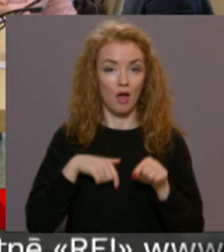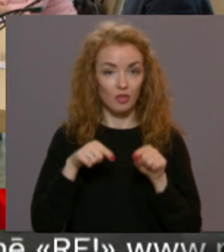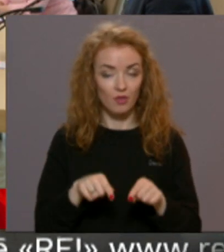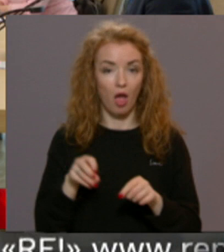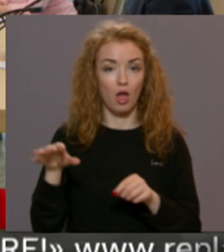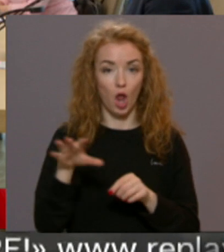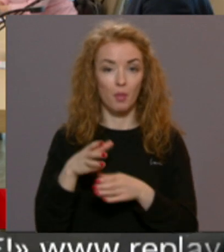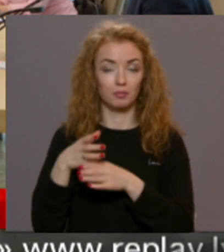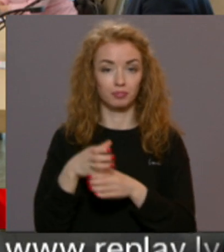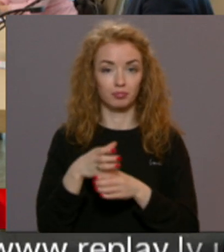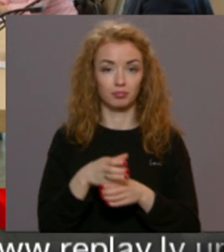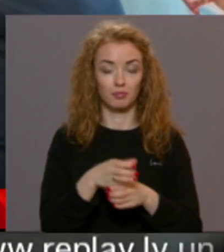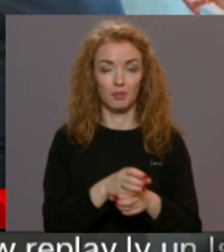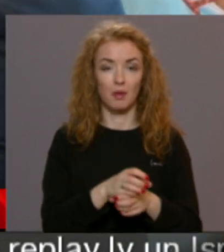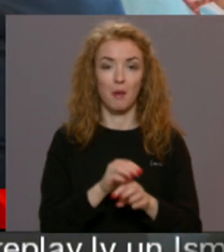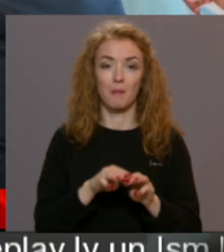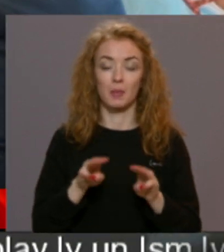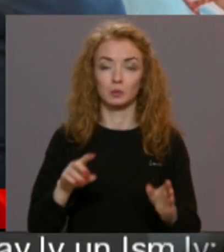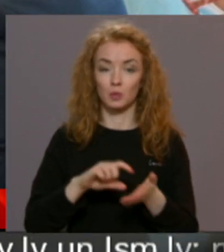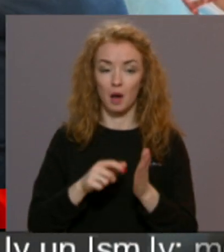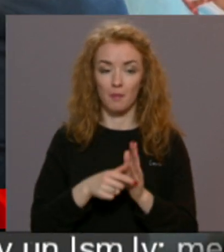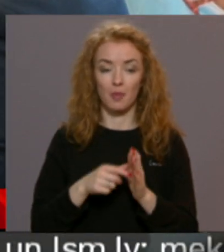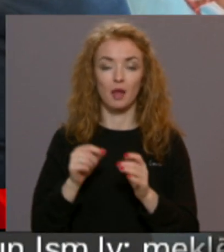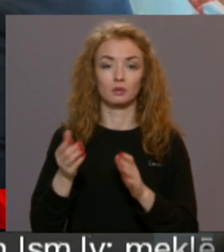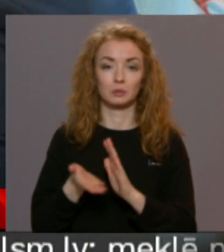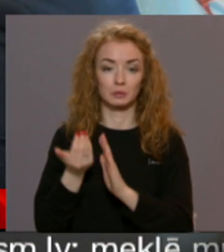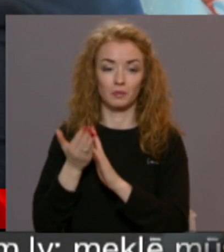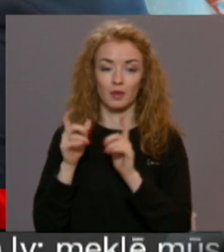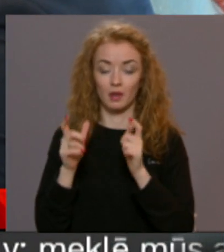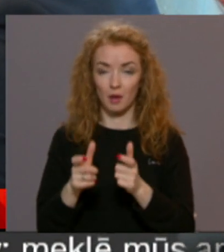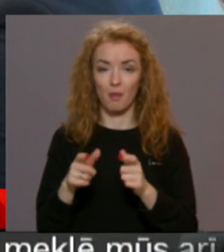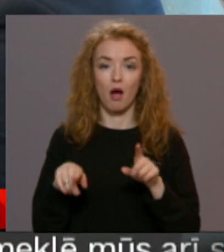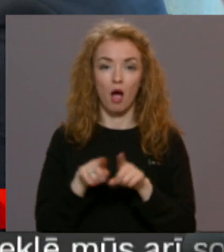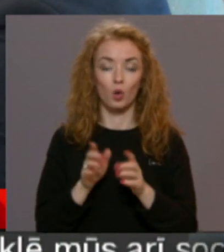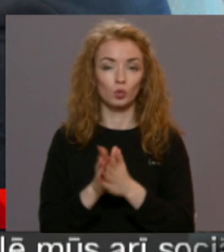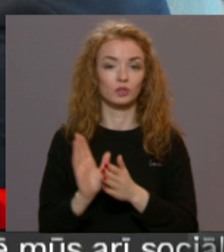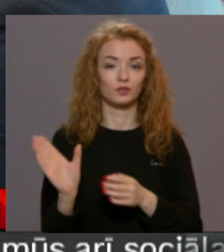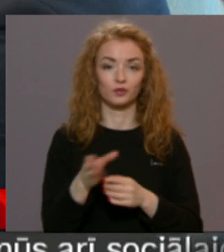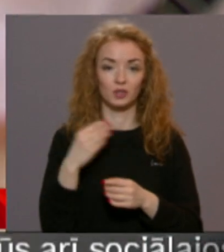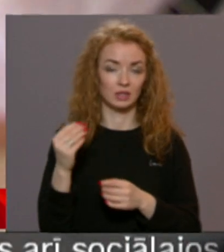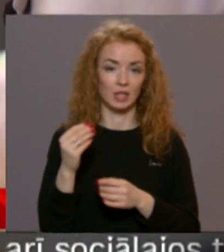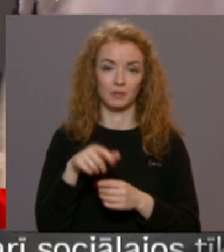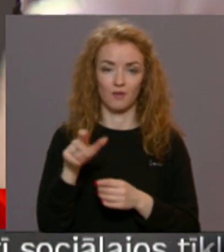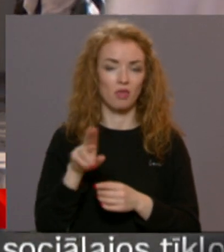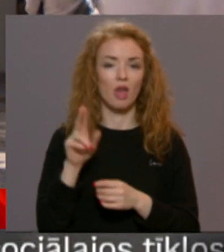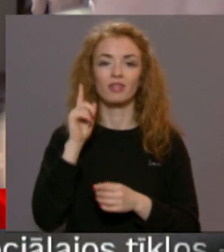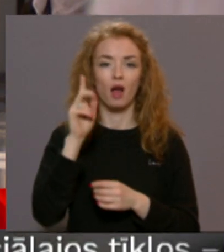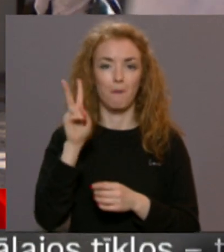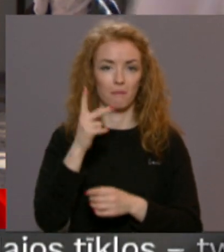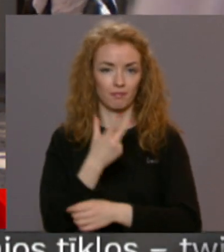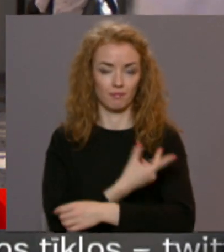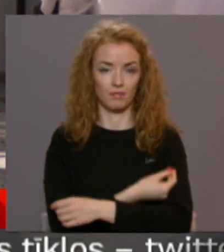mazinās, ministru kabinets atviegloja vairākus ierobežojumus, jaunie atvieglojumi attiecas uz visiem, nevis tikai vakcinētām personām.